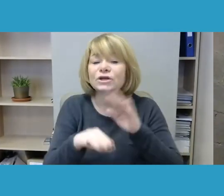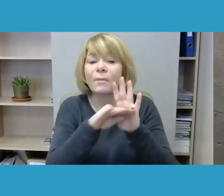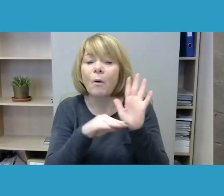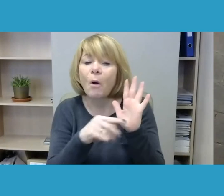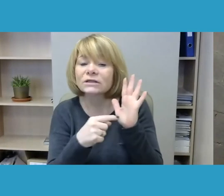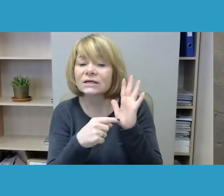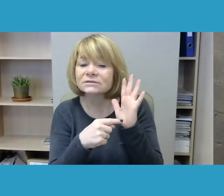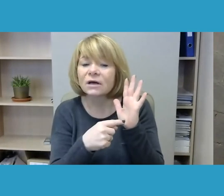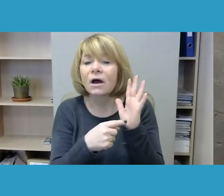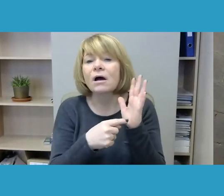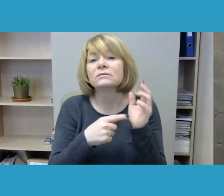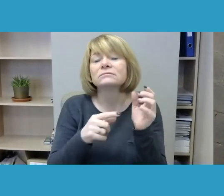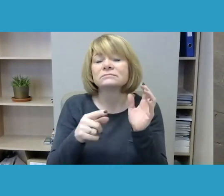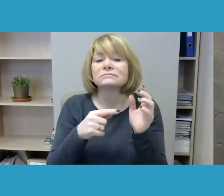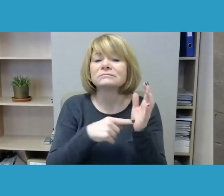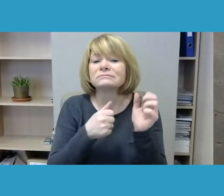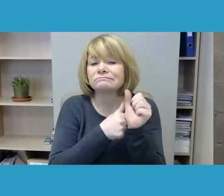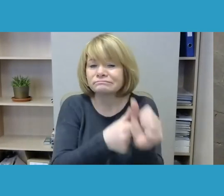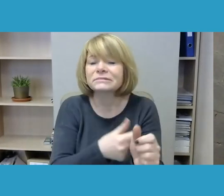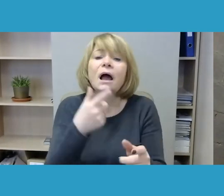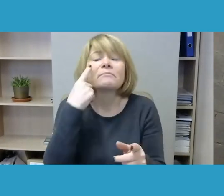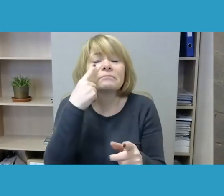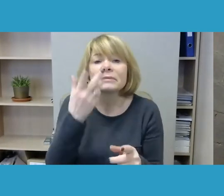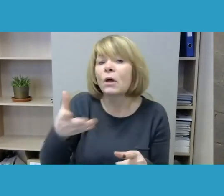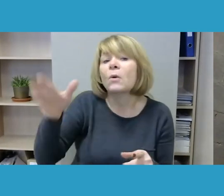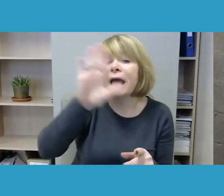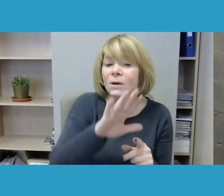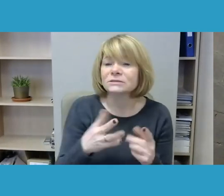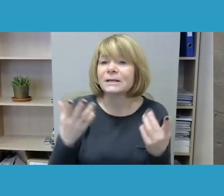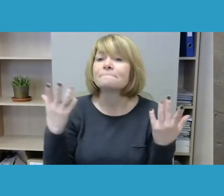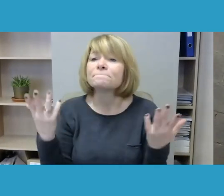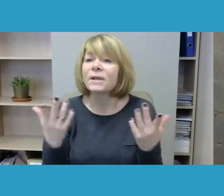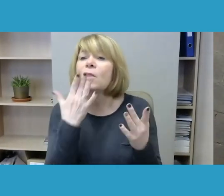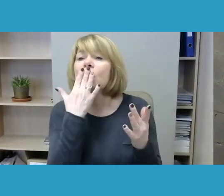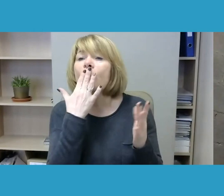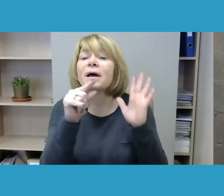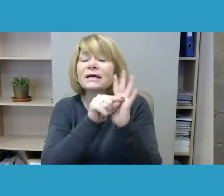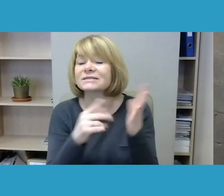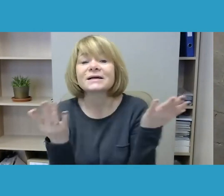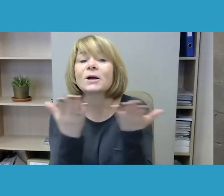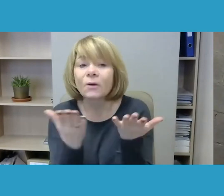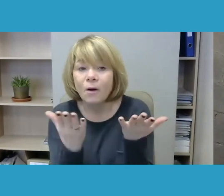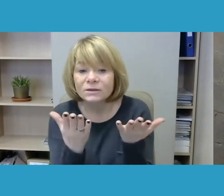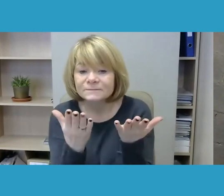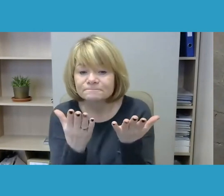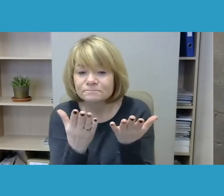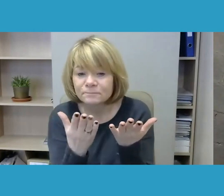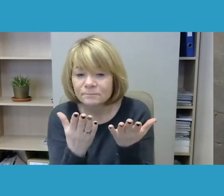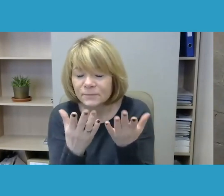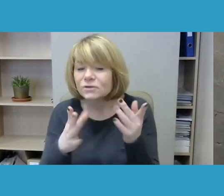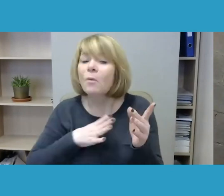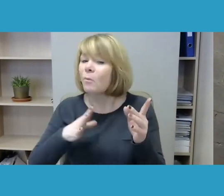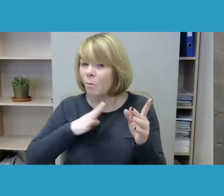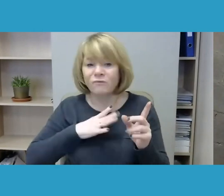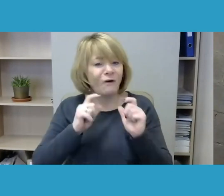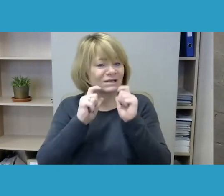kitaisinių tyrimų dėl neapikantos nusikaltimų. Atsakymą tikrai rasite bent jau pačioje, pačioje mūsų diskusijos pradžioje,